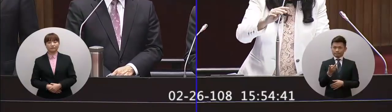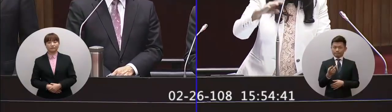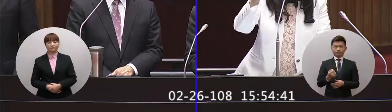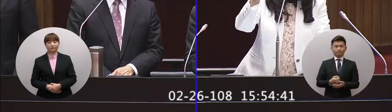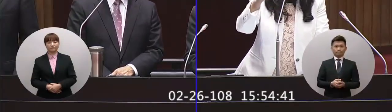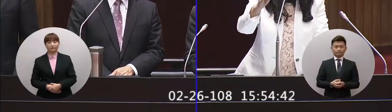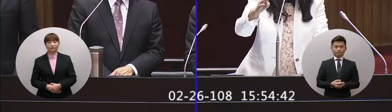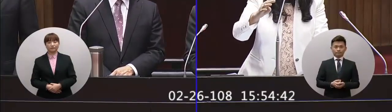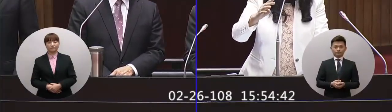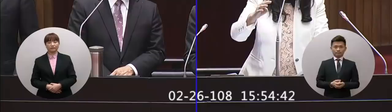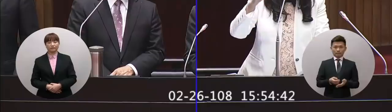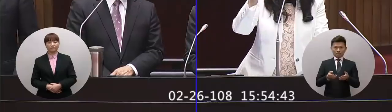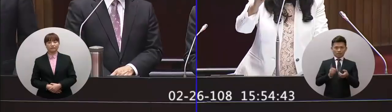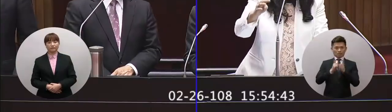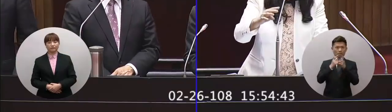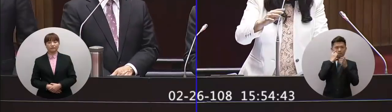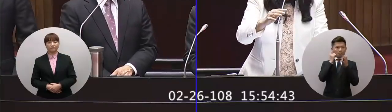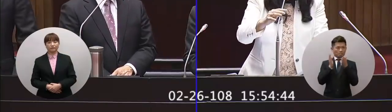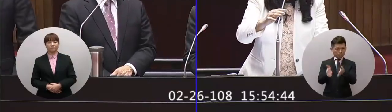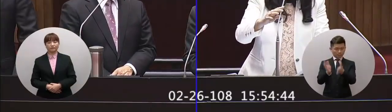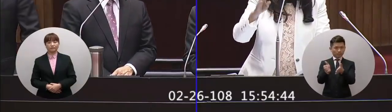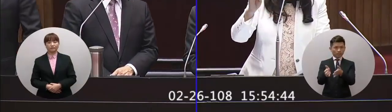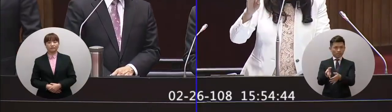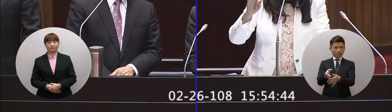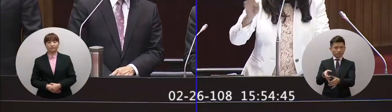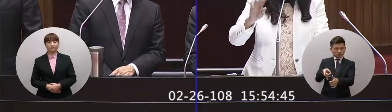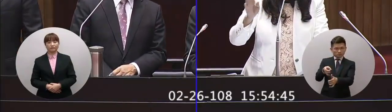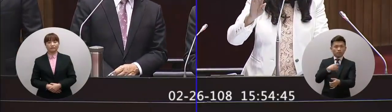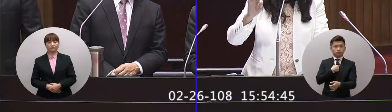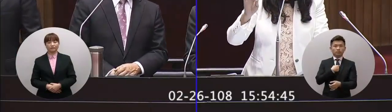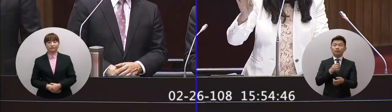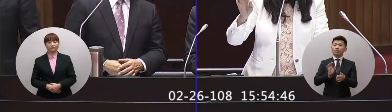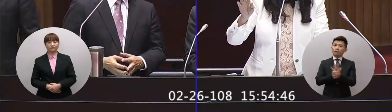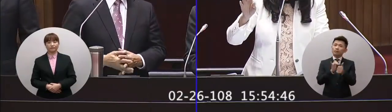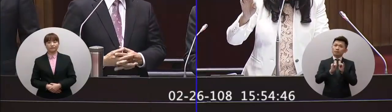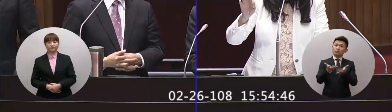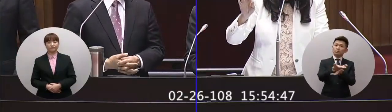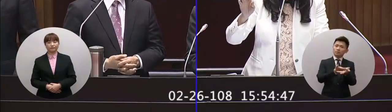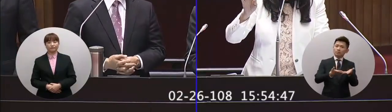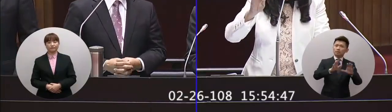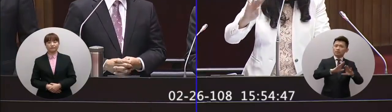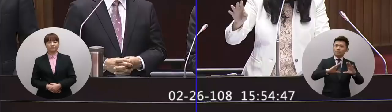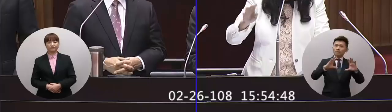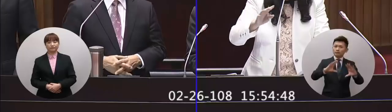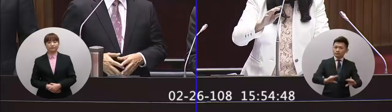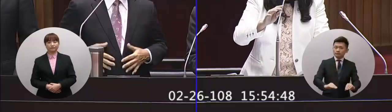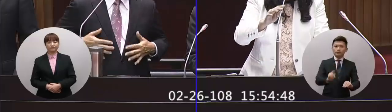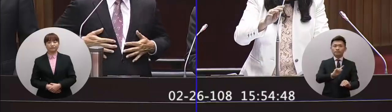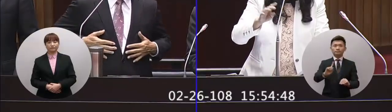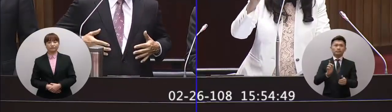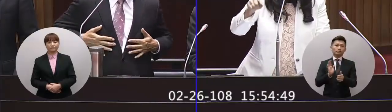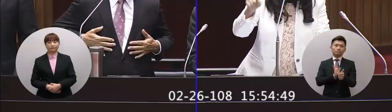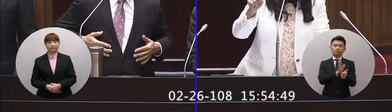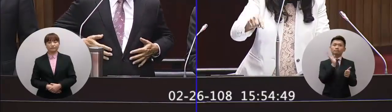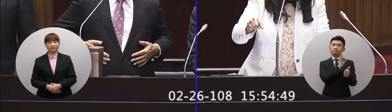上面非常有針對性非常有清算性對於促進社會和諧撫平傷痕 招逐對立一點幫助都